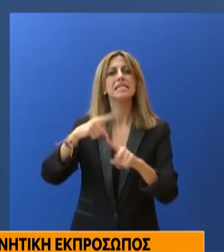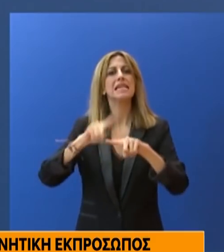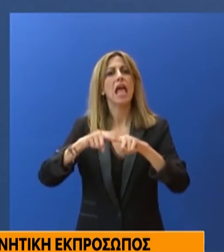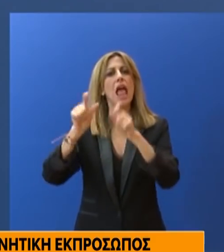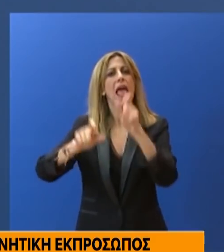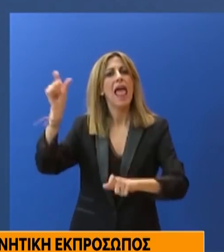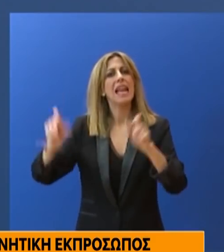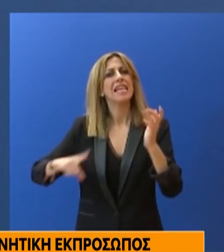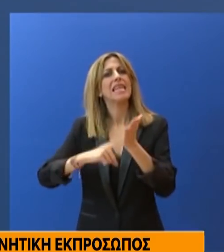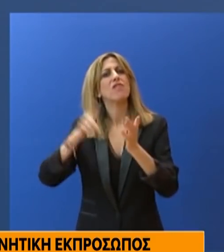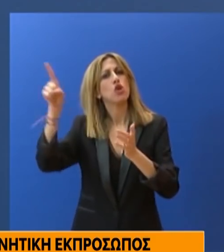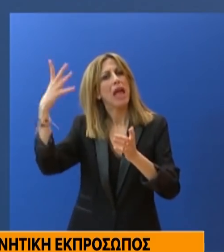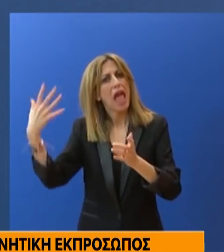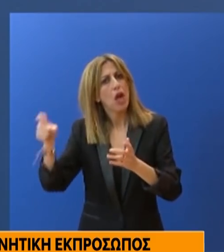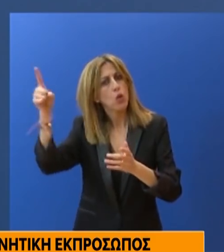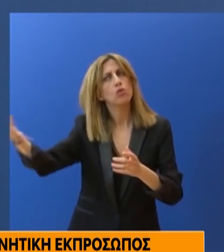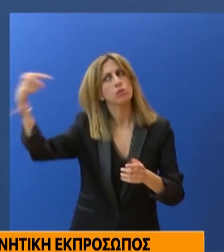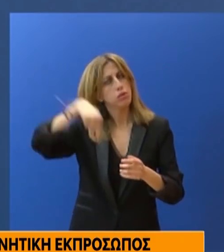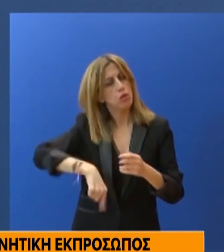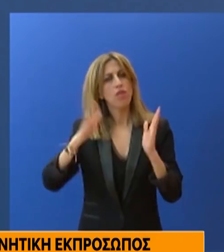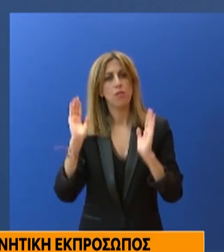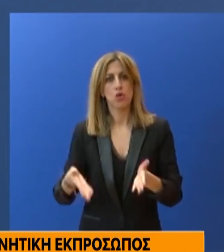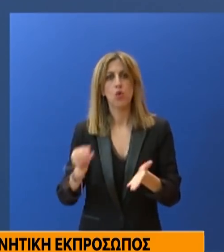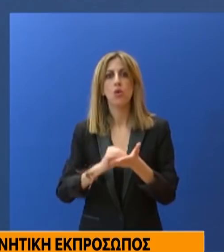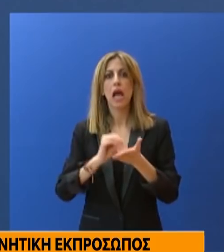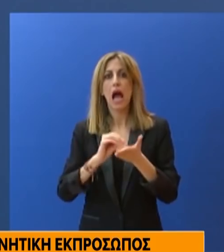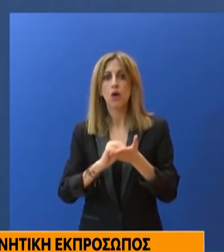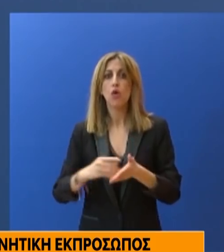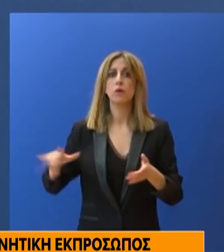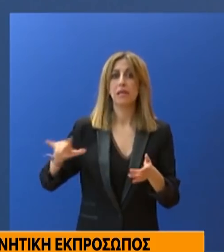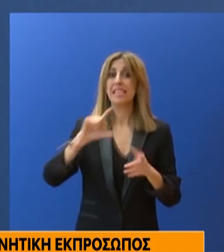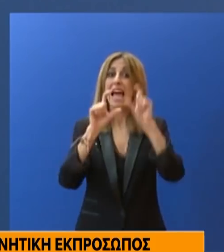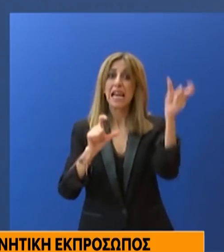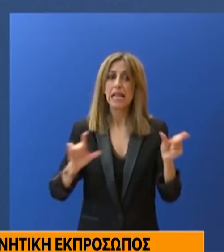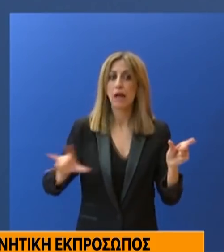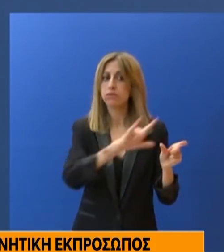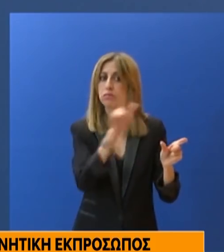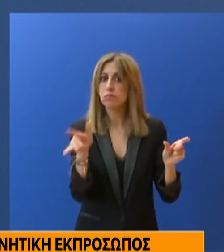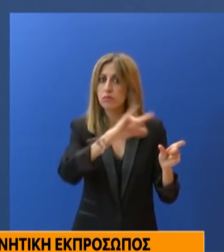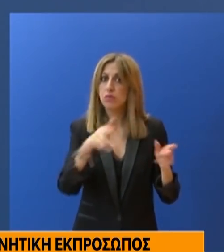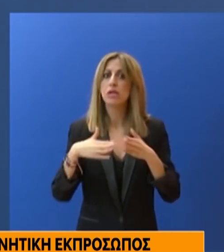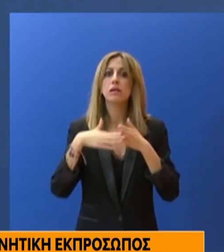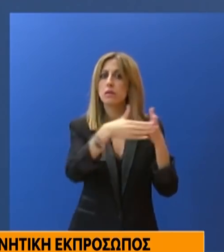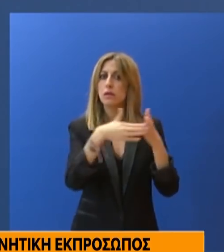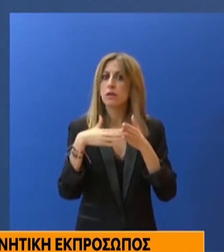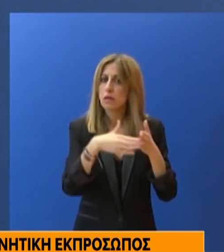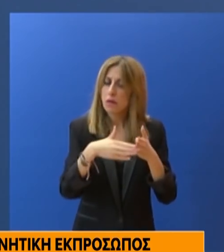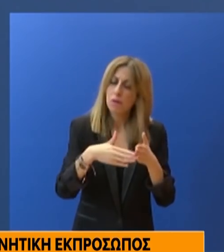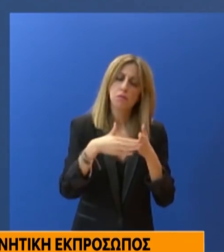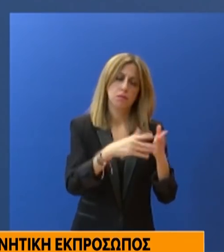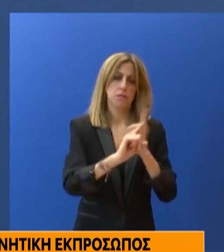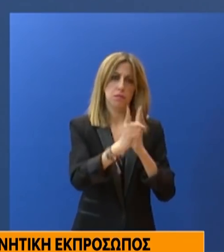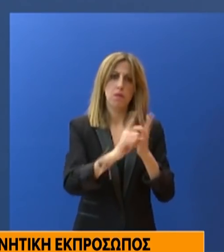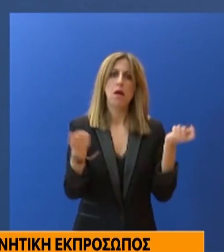διακοπή και της ακτοπλοϊκής μεταφοράς από και προς Ιταλία για επιβάτες ενώ συνεχίζεται κανονικά η μεταφορά εμπορευμάτων.